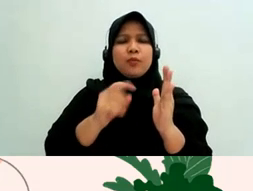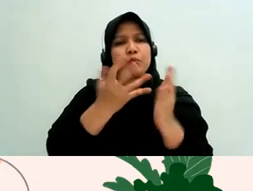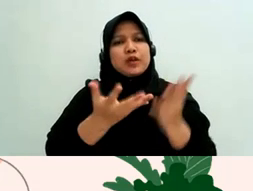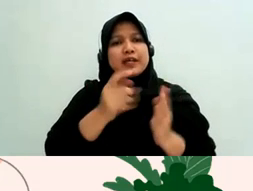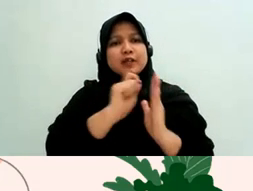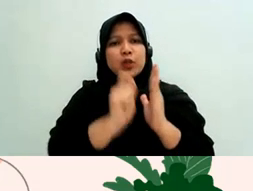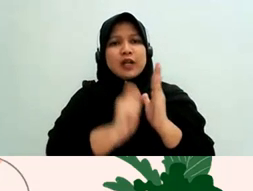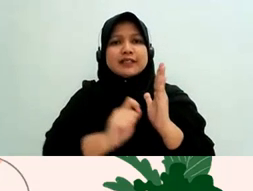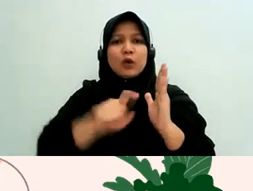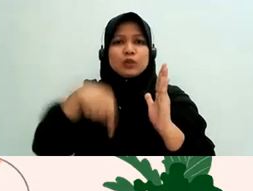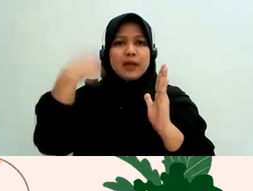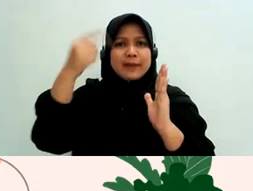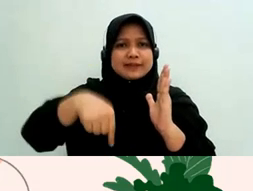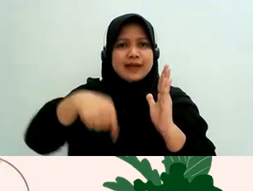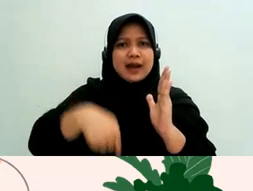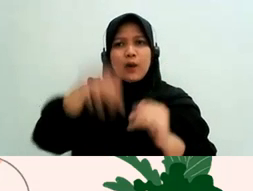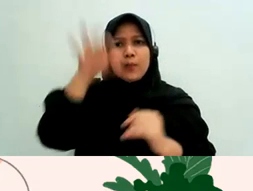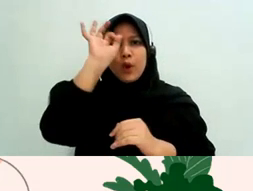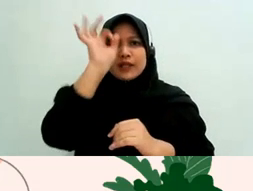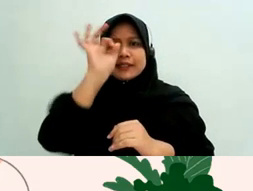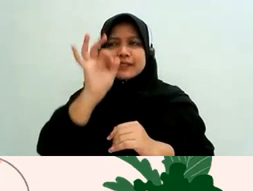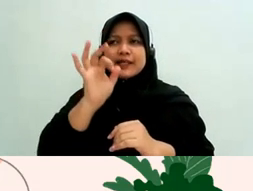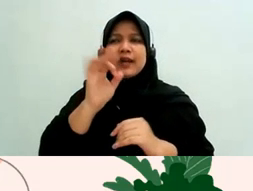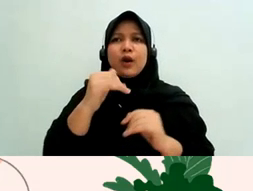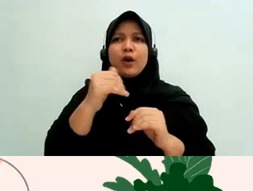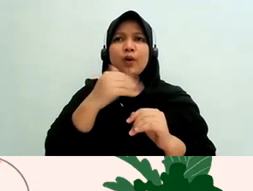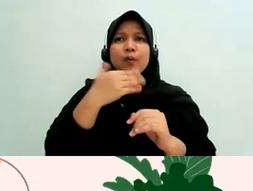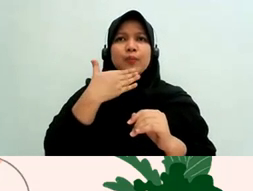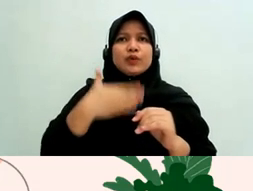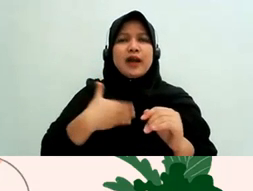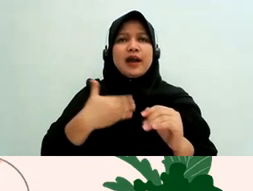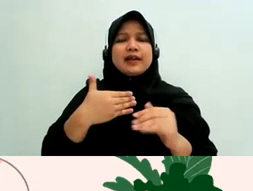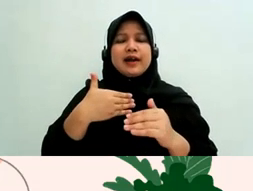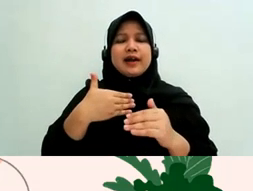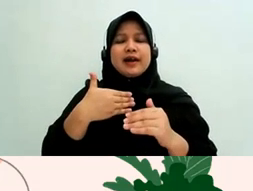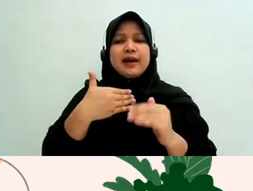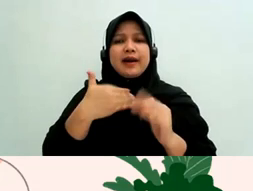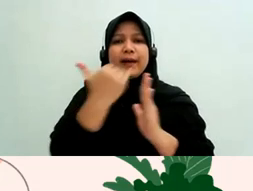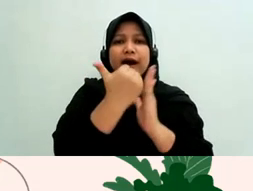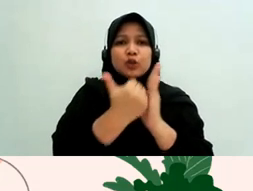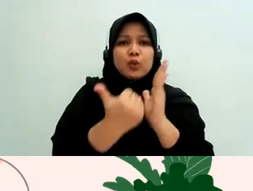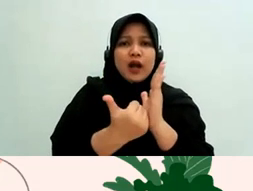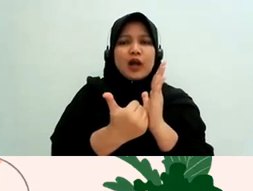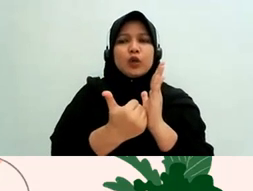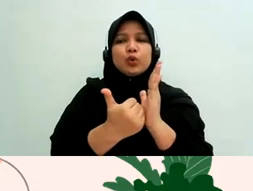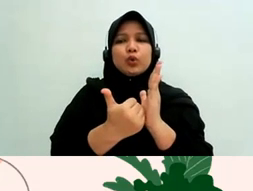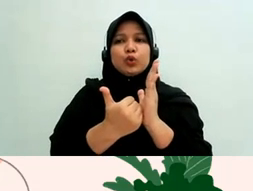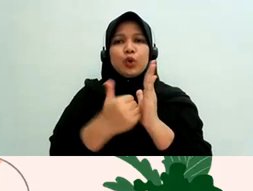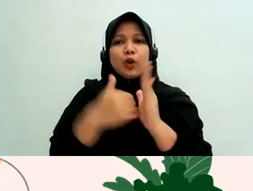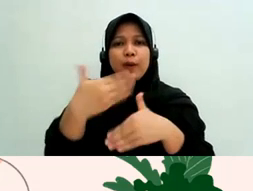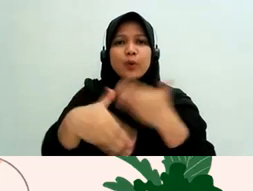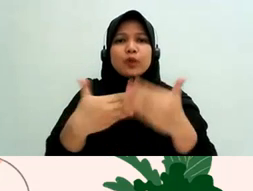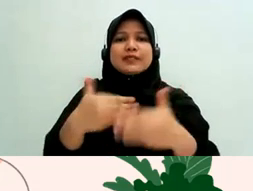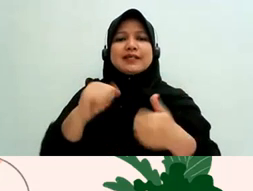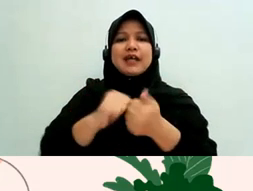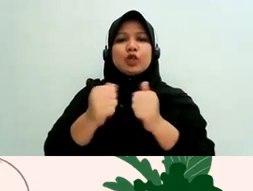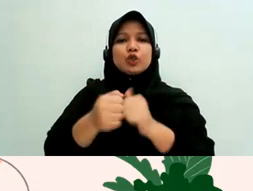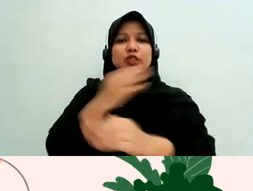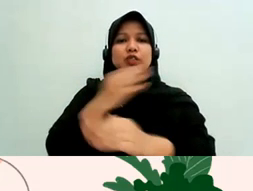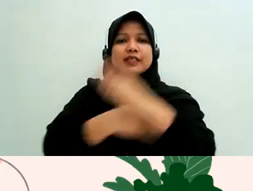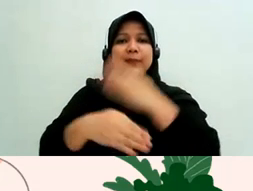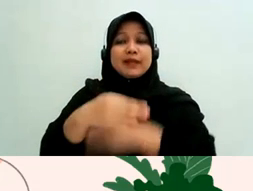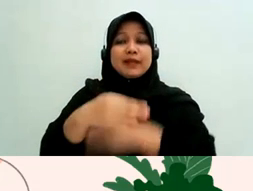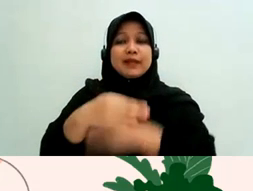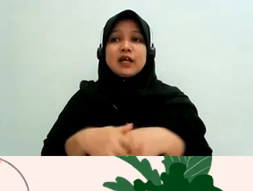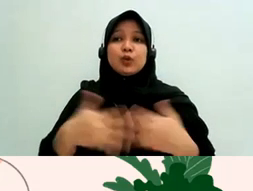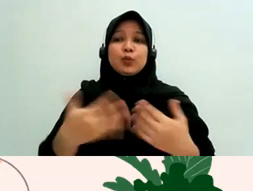standar proses peradilan untuk penyerang disabilitas padahal mahkamah agung udah punya misalnya atau kejaksaan udah mau bikin